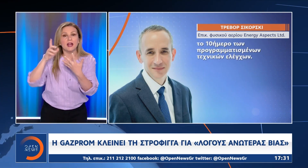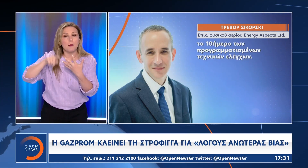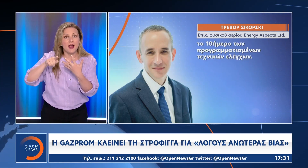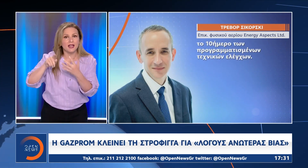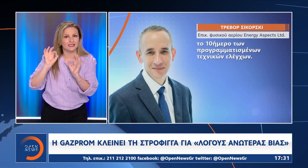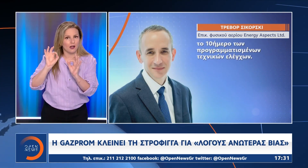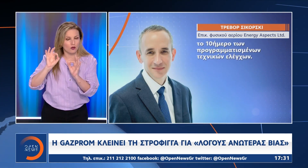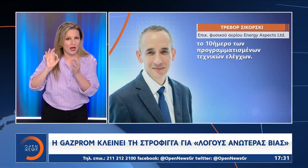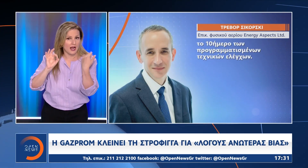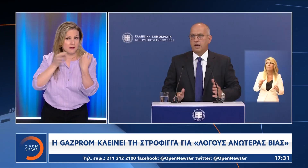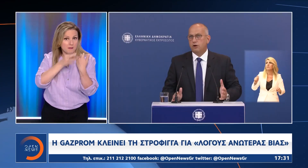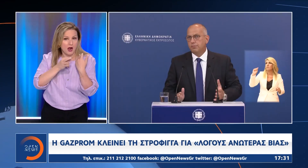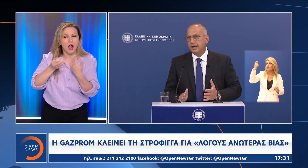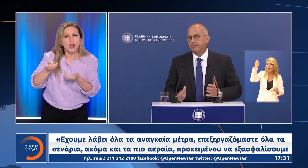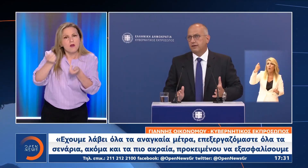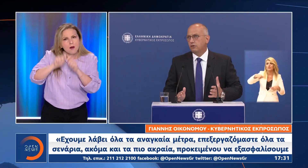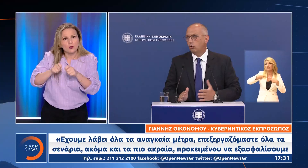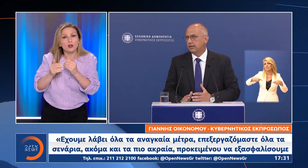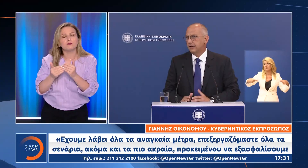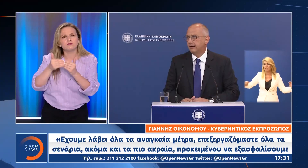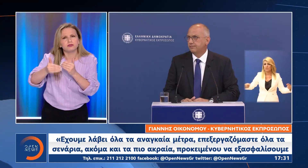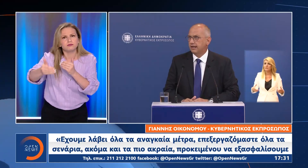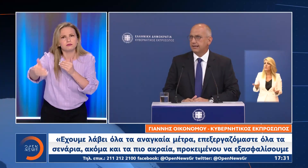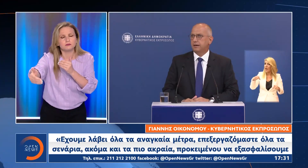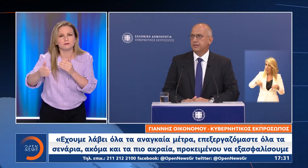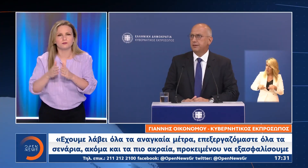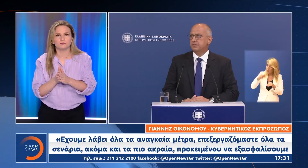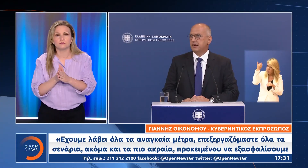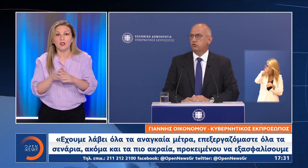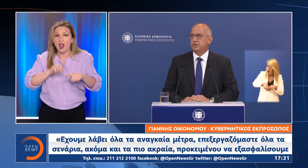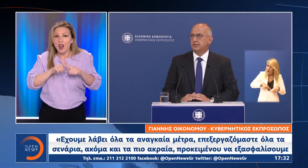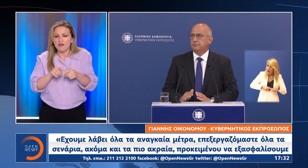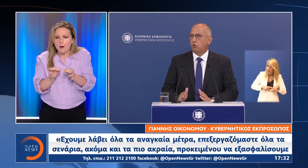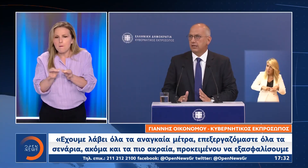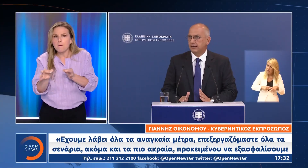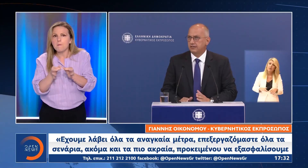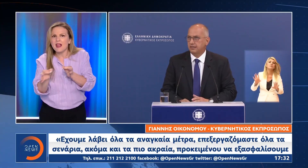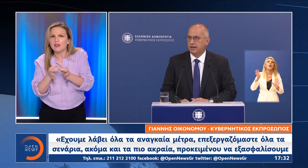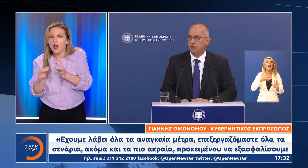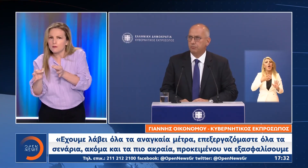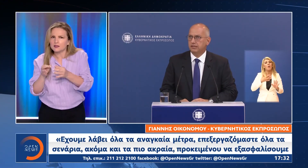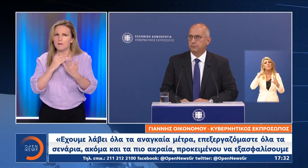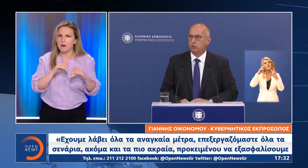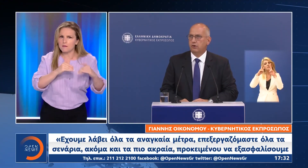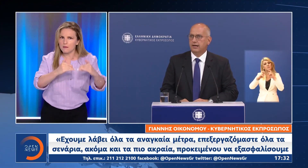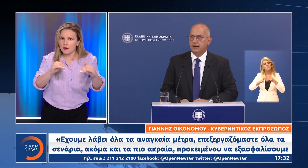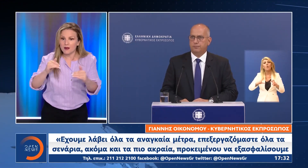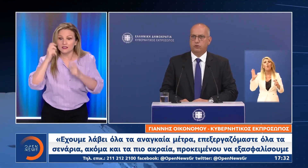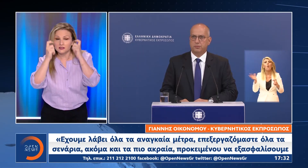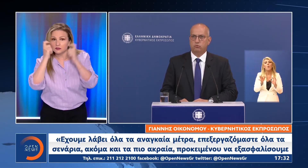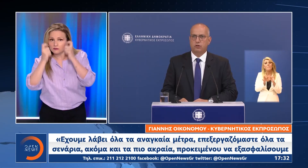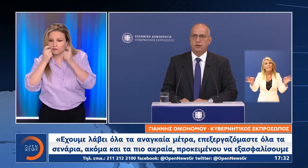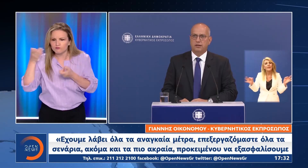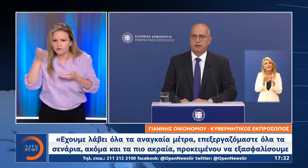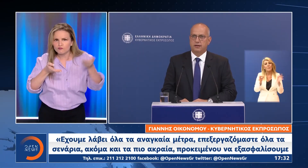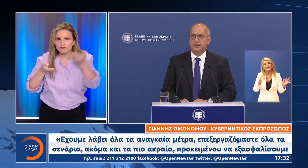προγραμματισμένων τεχνικών ελέγχων. Έχουμε λάβει όλα τα αναγκαία μέτρα, επεξεργαζόμαστε όλα τα σενάρια, ακόμη και τα πιο ακραία